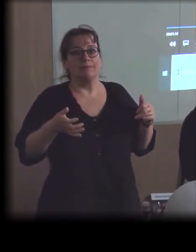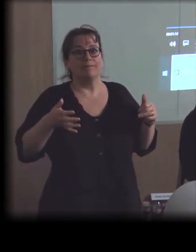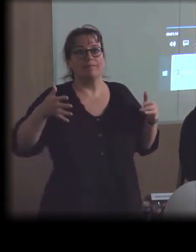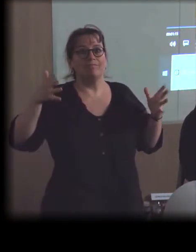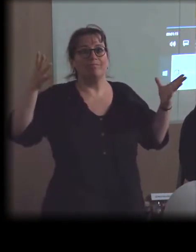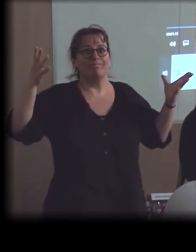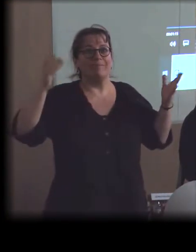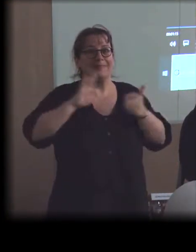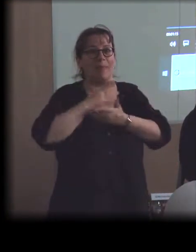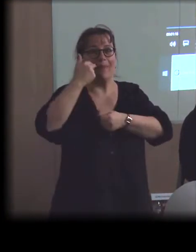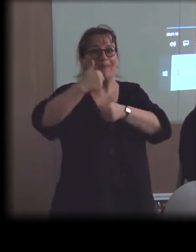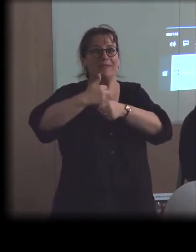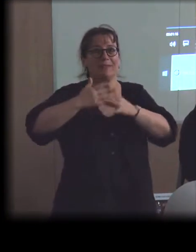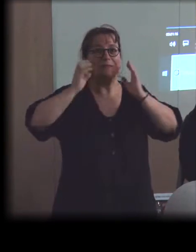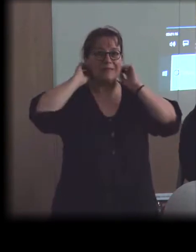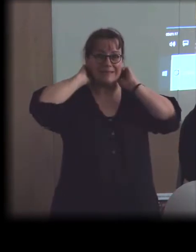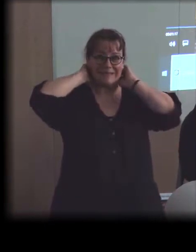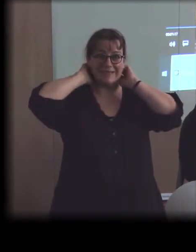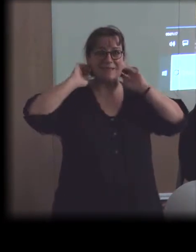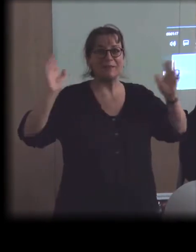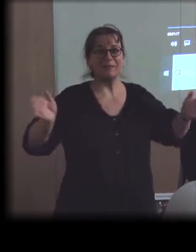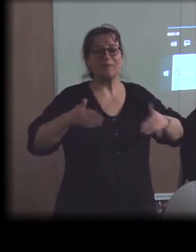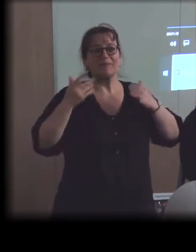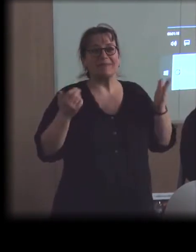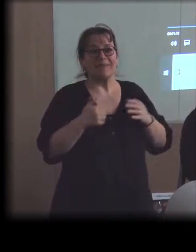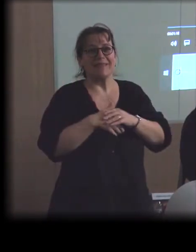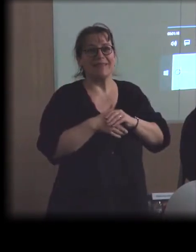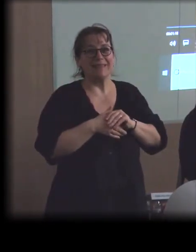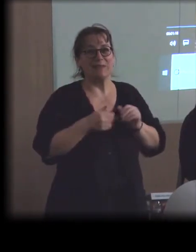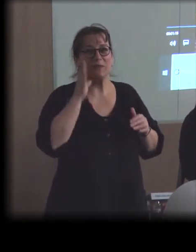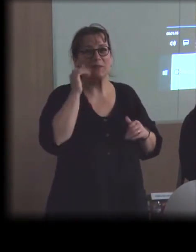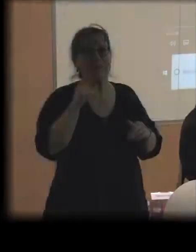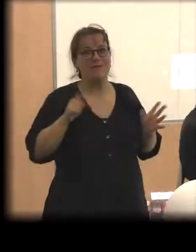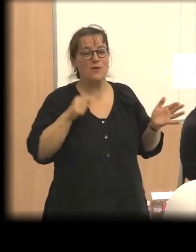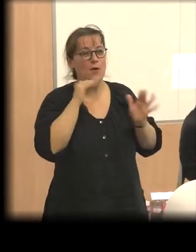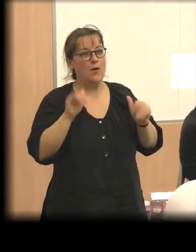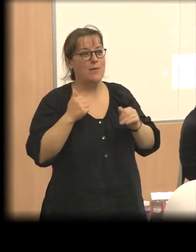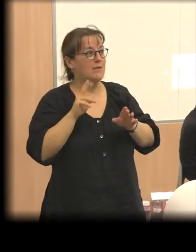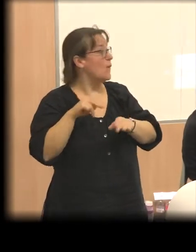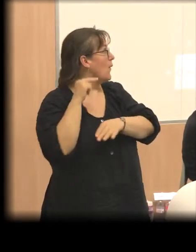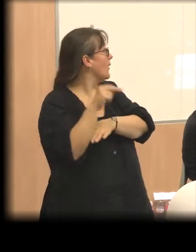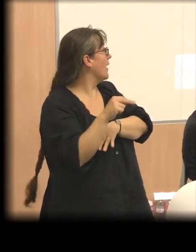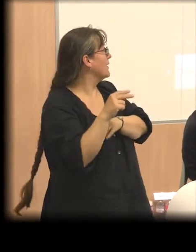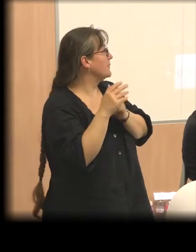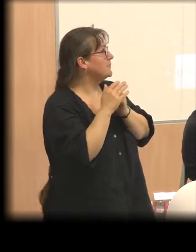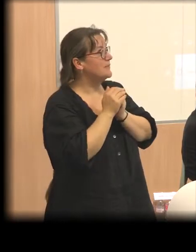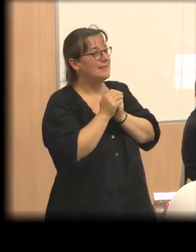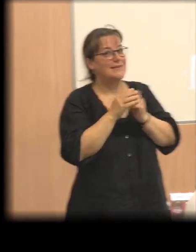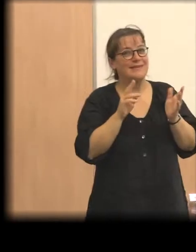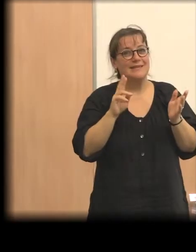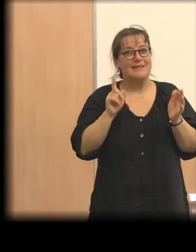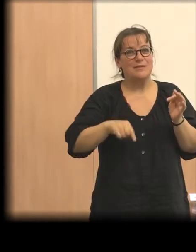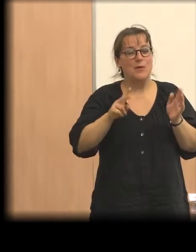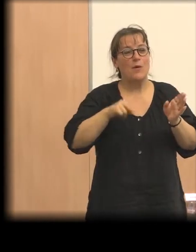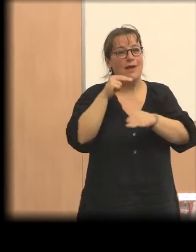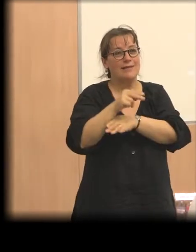prendre des formes bien différentes et je crois qu'il faut regarder un petit peu les formes qu'elle prend dans différents contextes nationaux pour